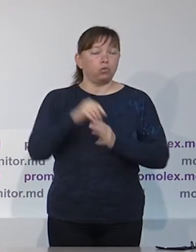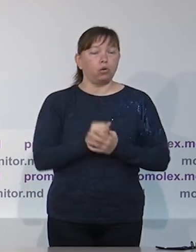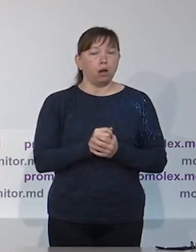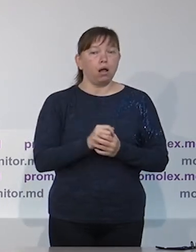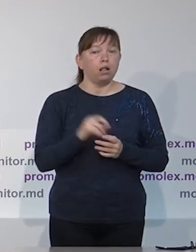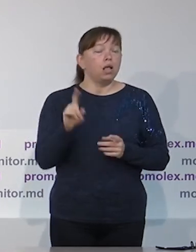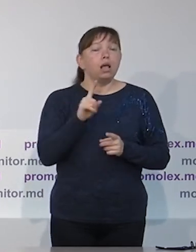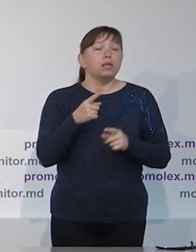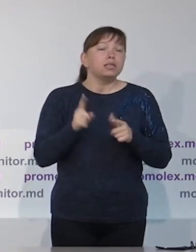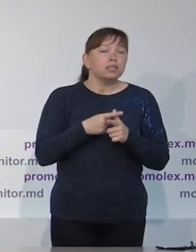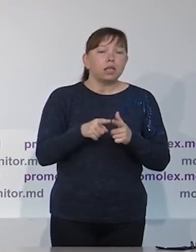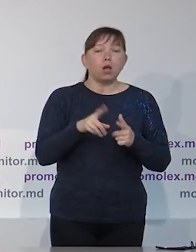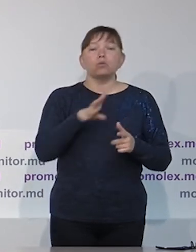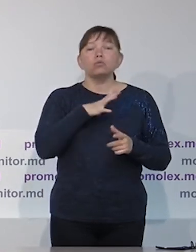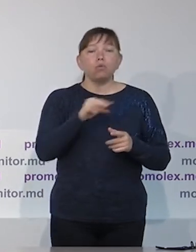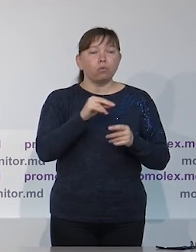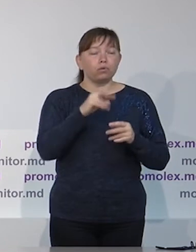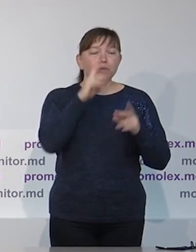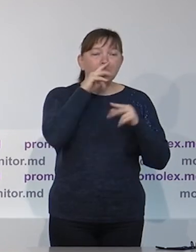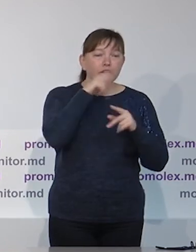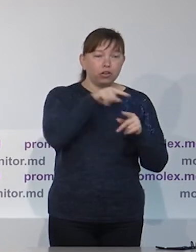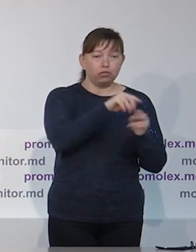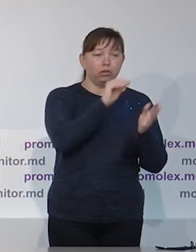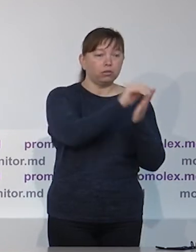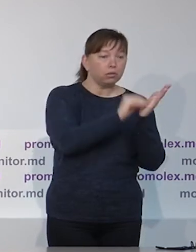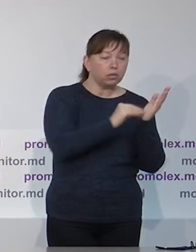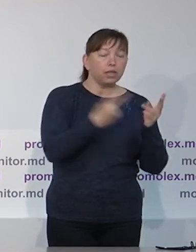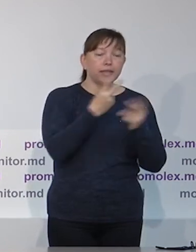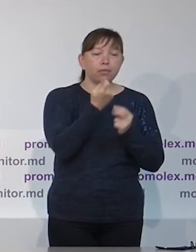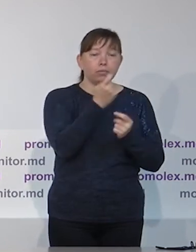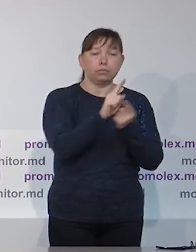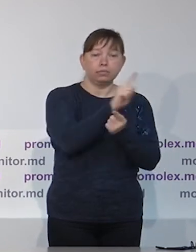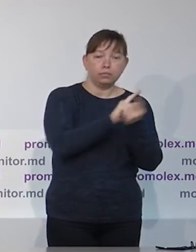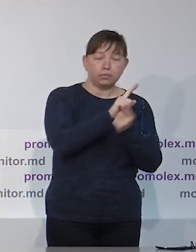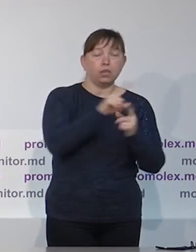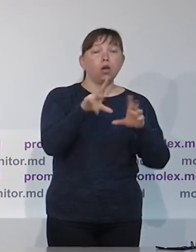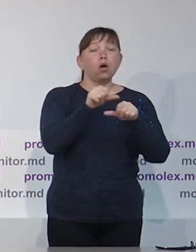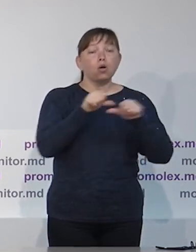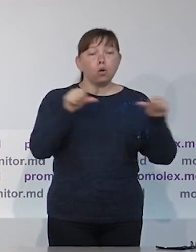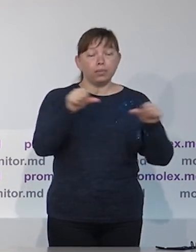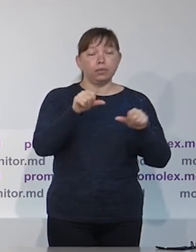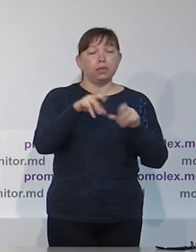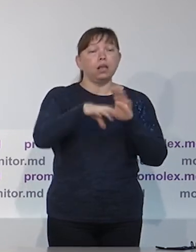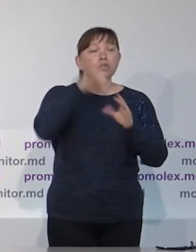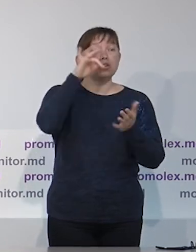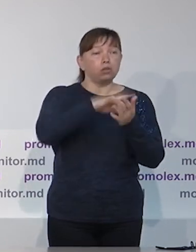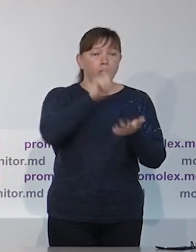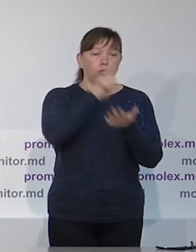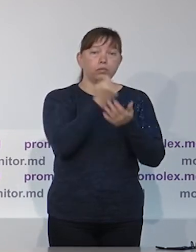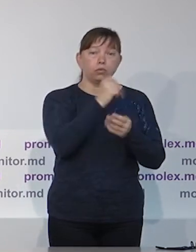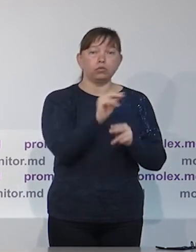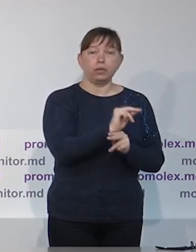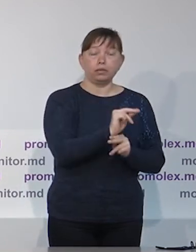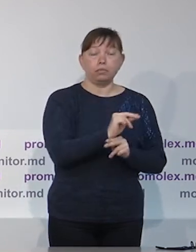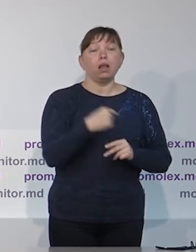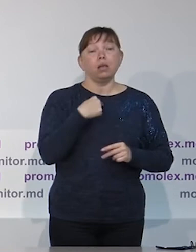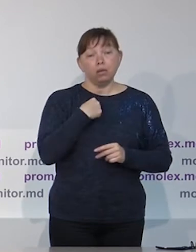много положений этого регламента противоречат избирательному кодексу, либо не были